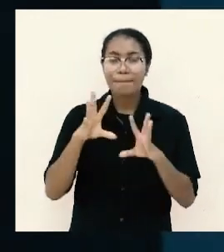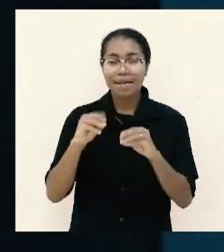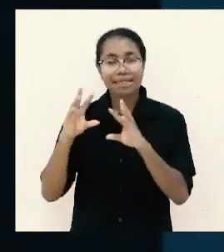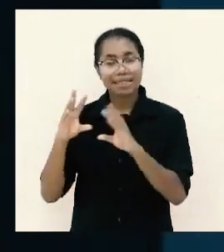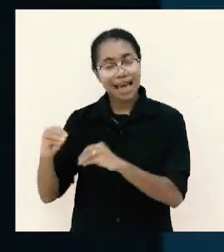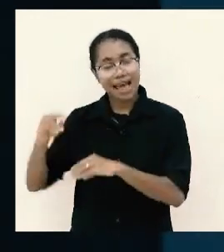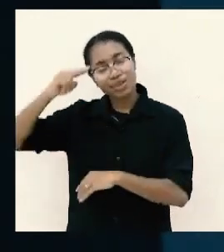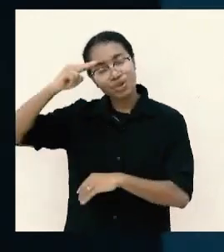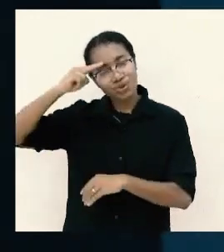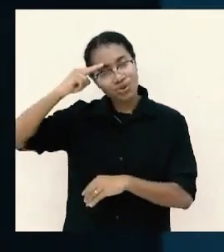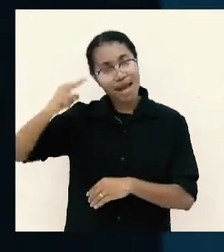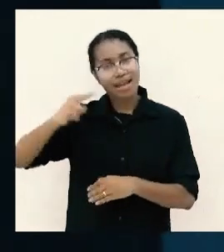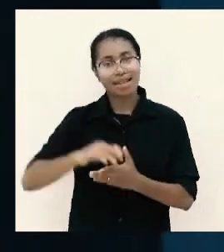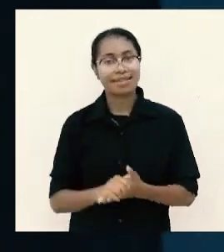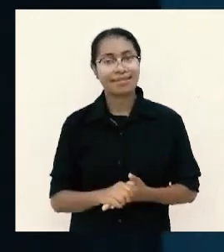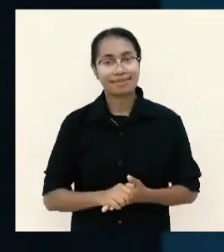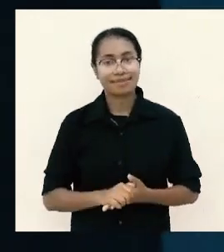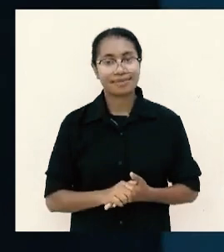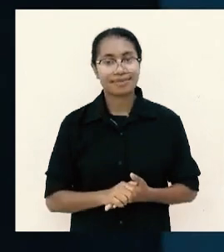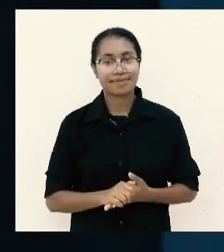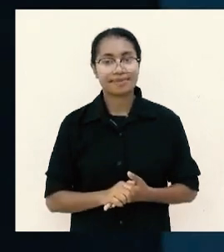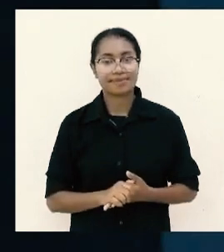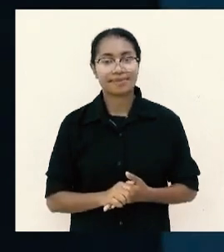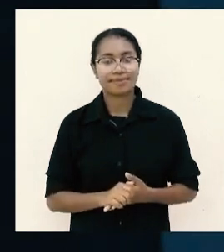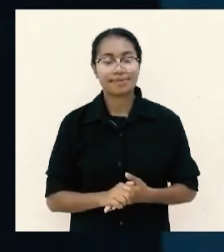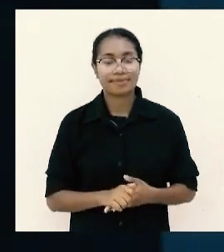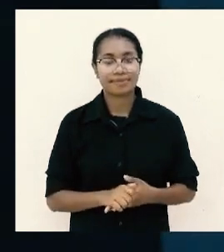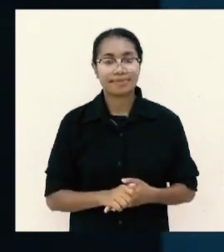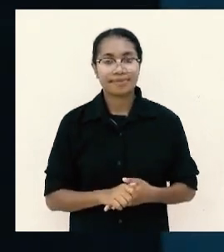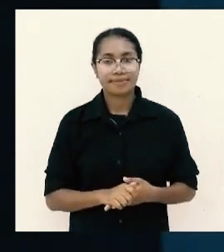Tuhan dibalik itu